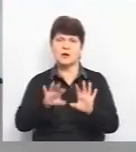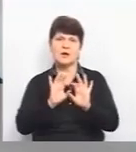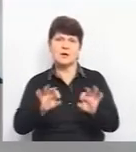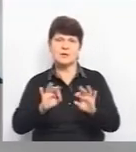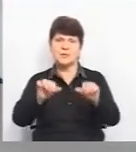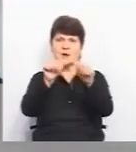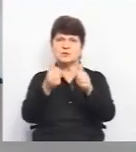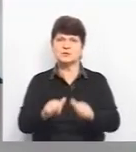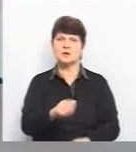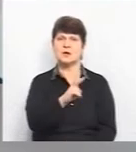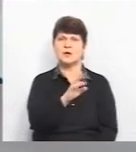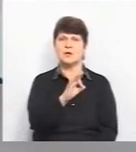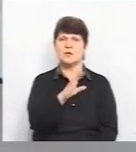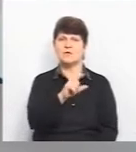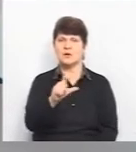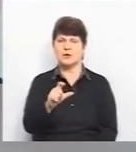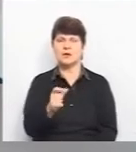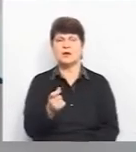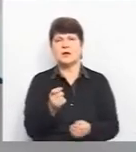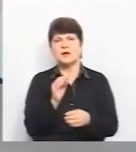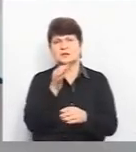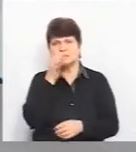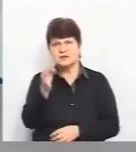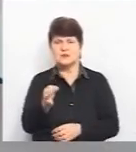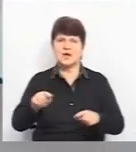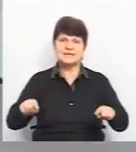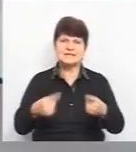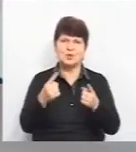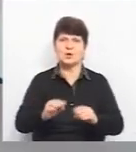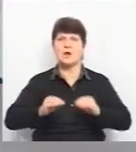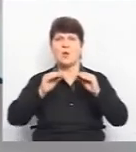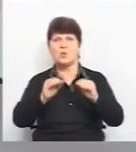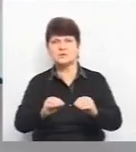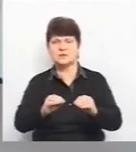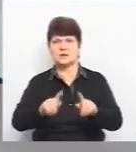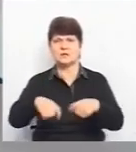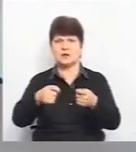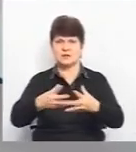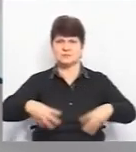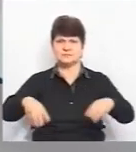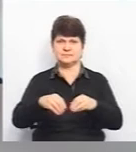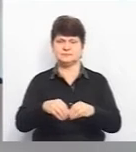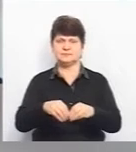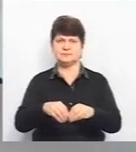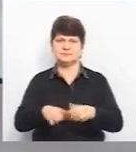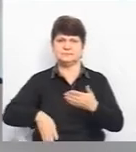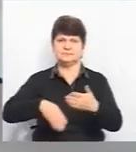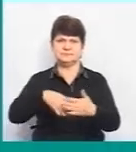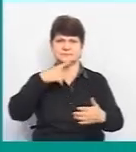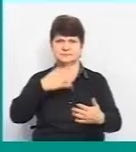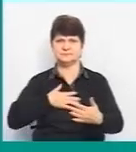скульптор Володимир Оврах. Додає, гроші на створення і встановлення скульптури надала родина місцевих меценатів.